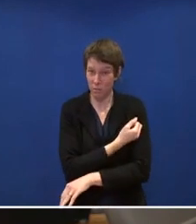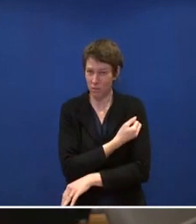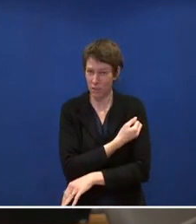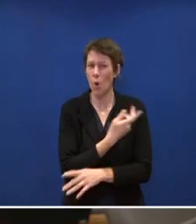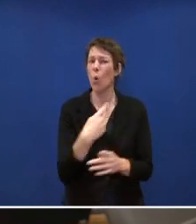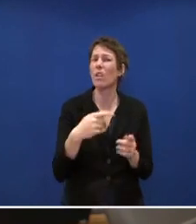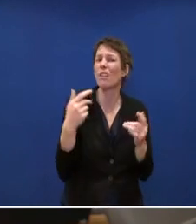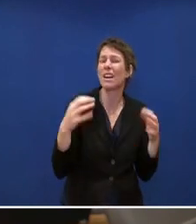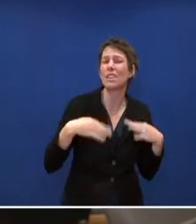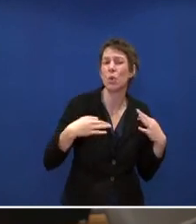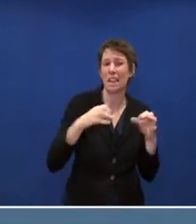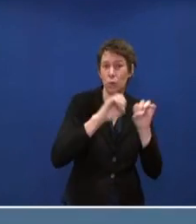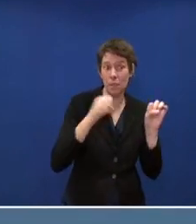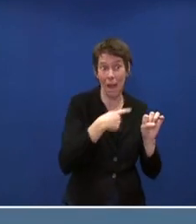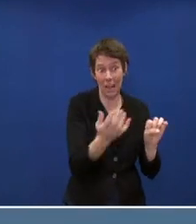zu impfen?